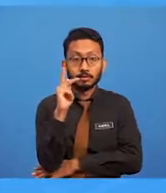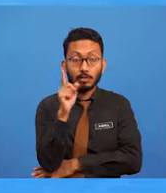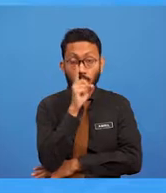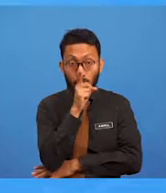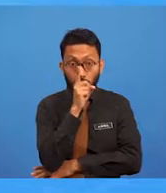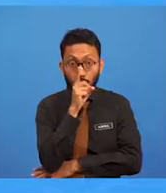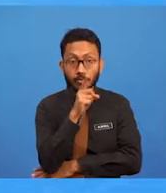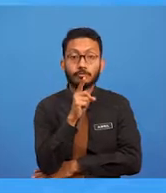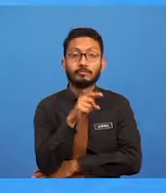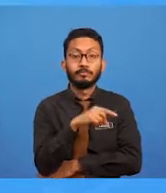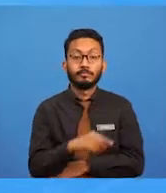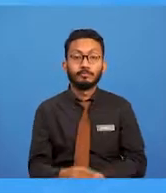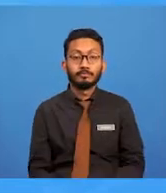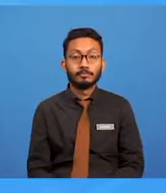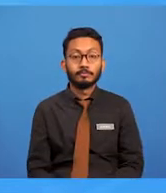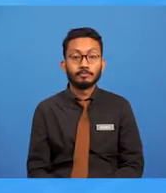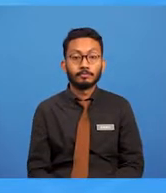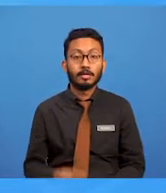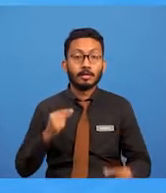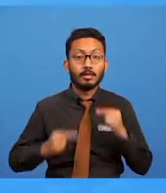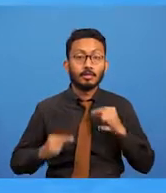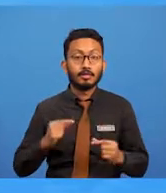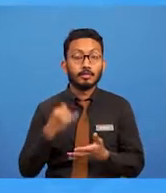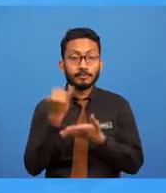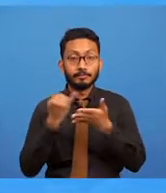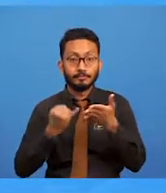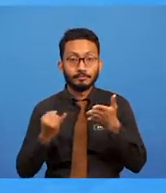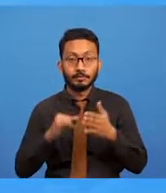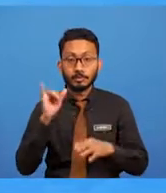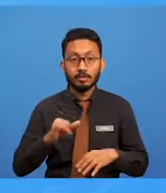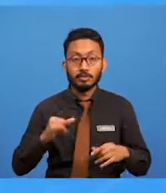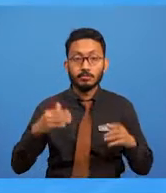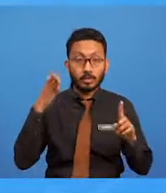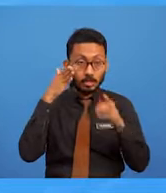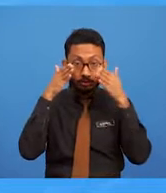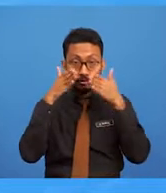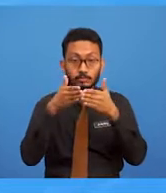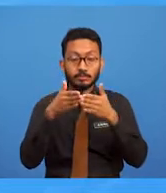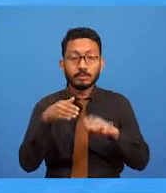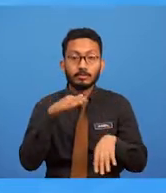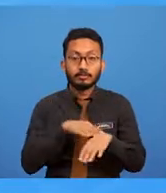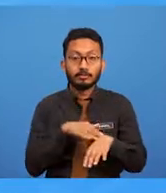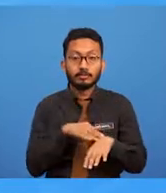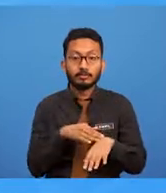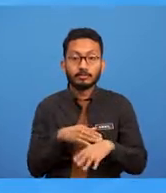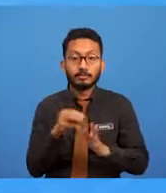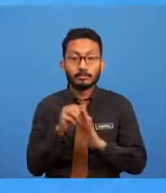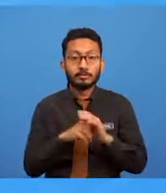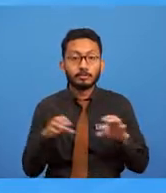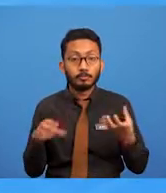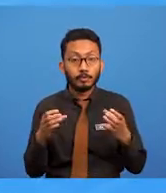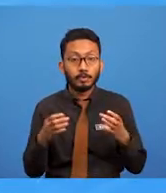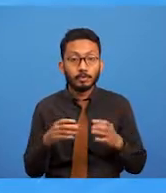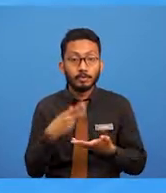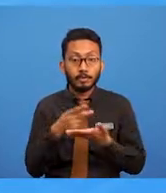realistik ini adalah gaya seni yang memfokuskan pada membuat